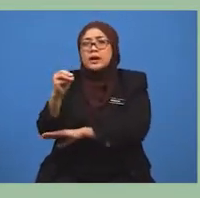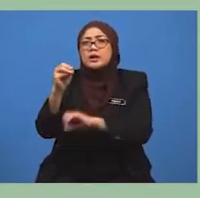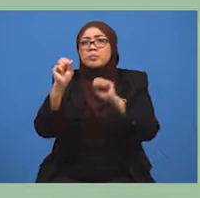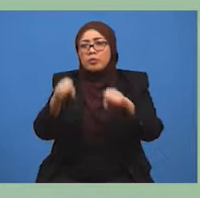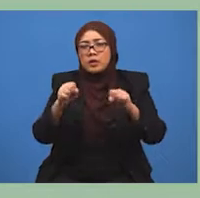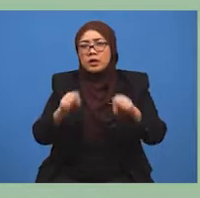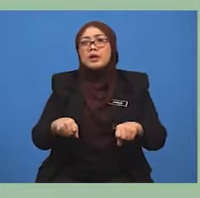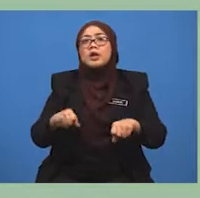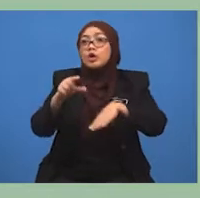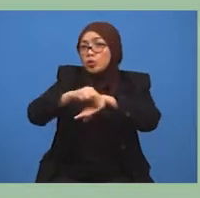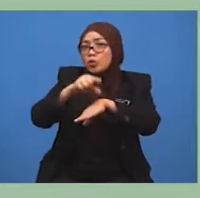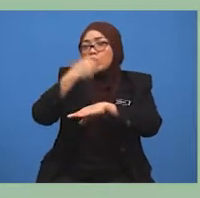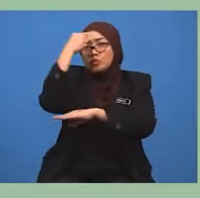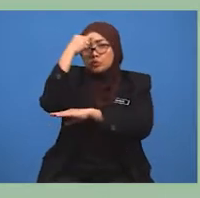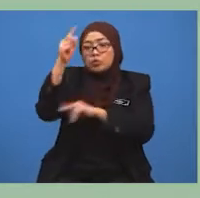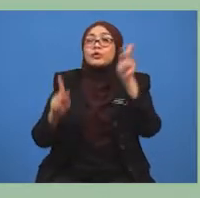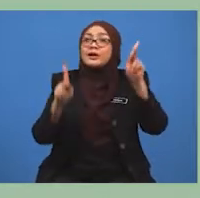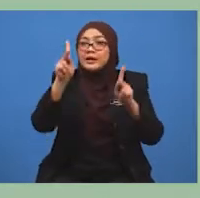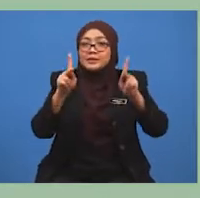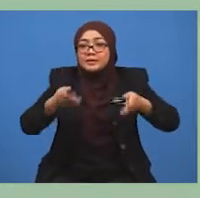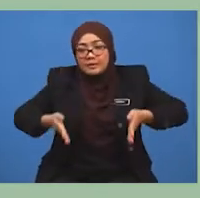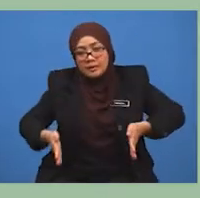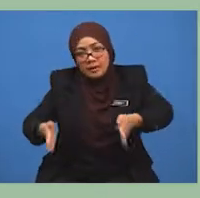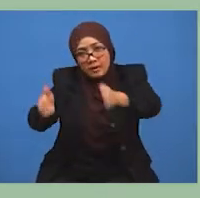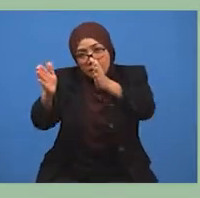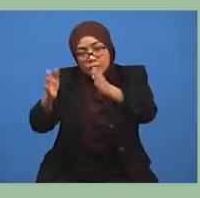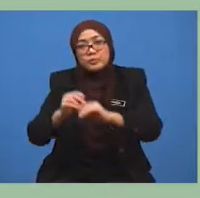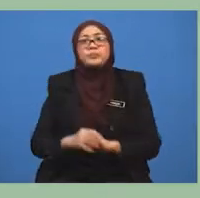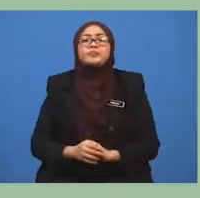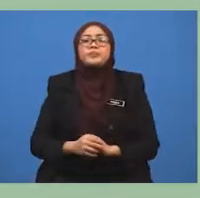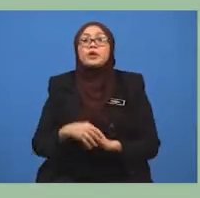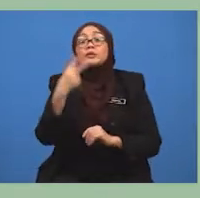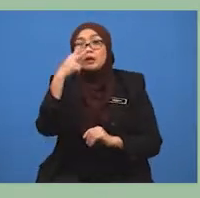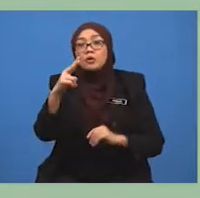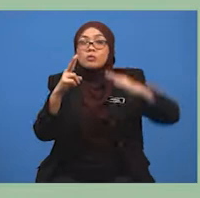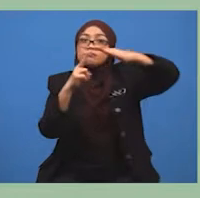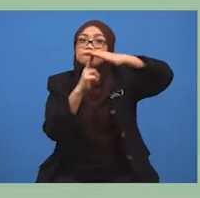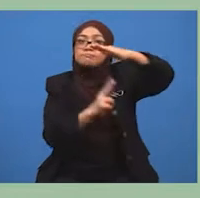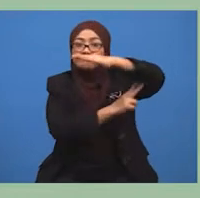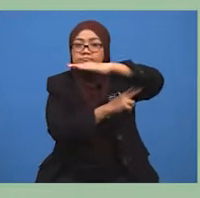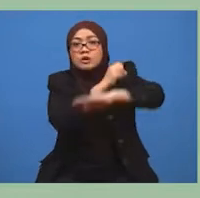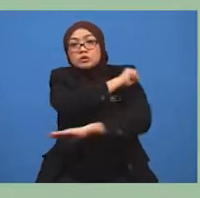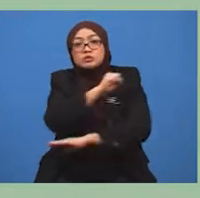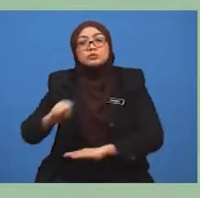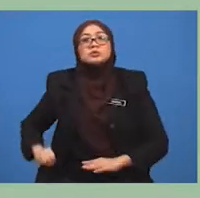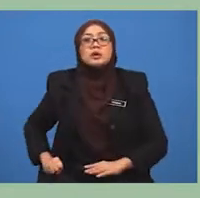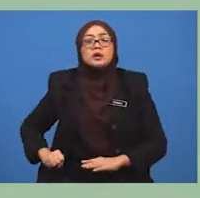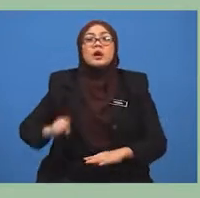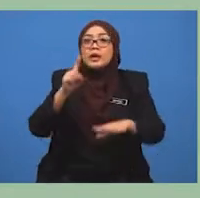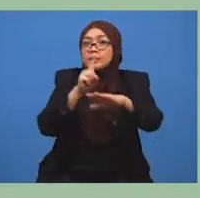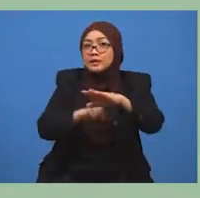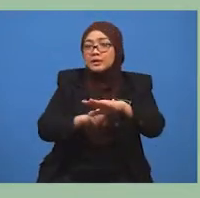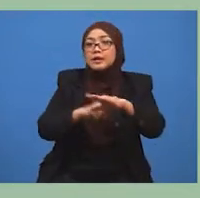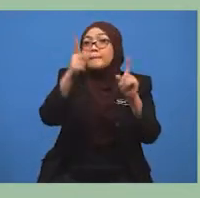laluan kenderaan. Seterusnya, pembinaan jambatan Sultan Abdul Halim Muazzam